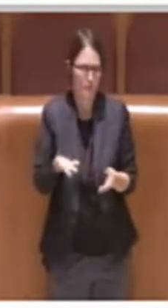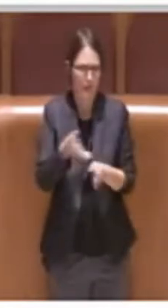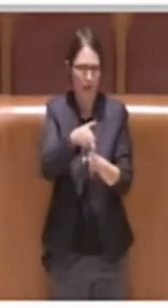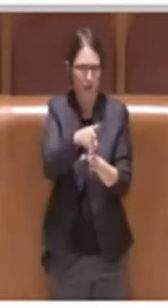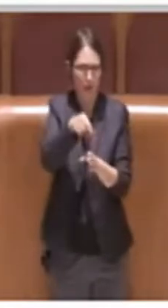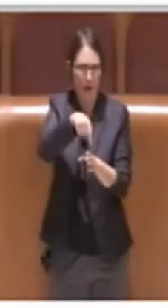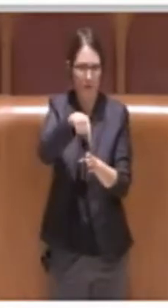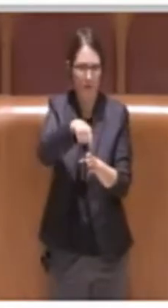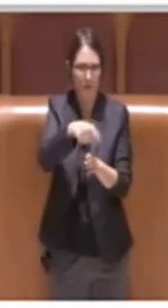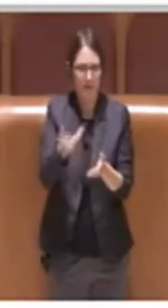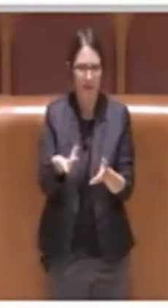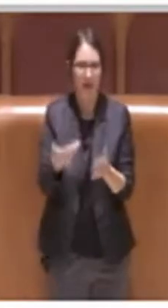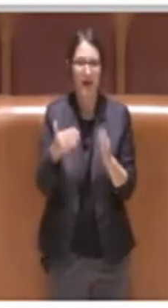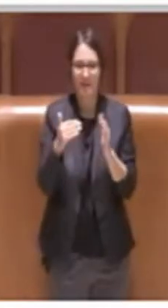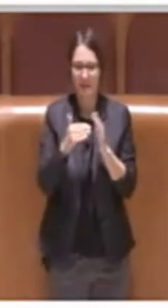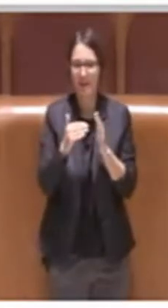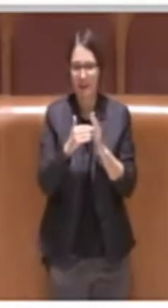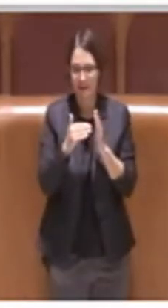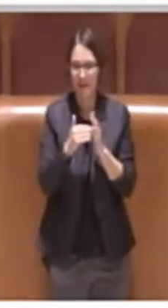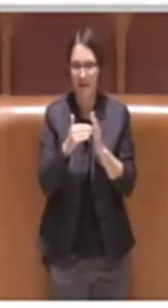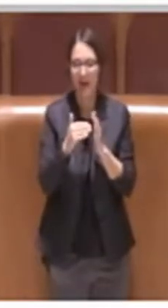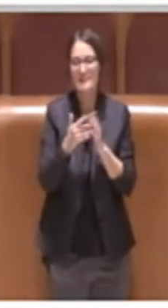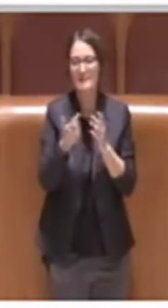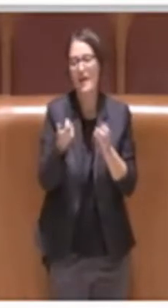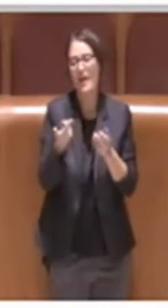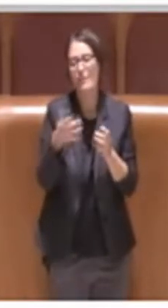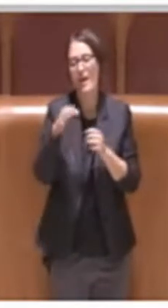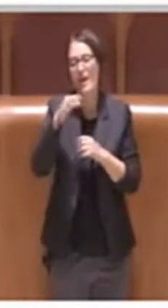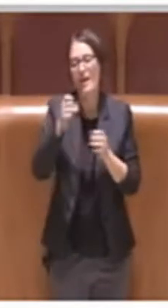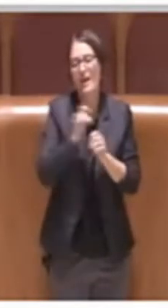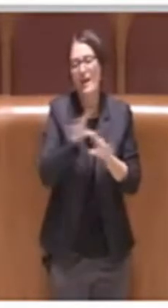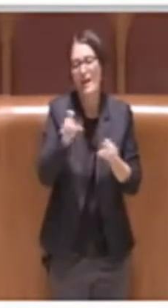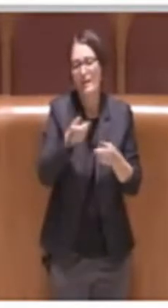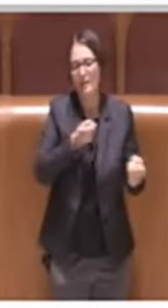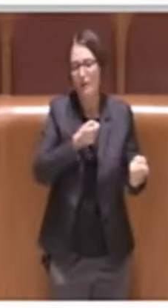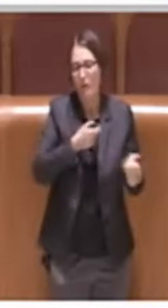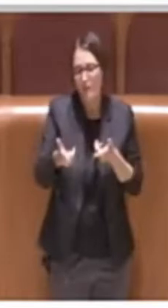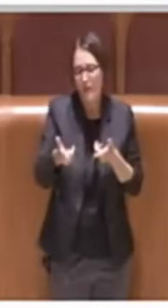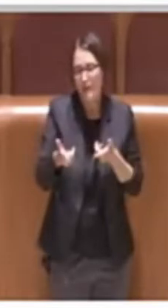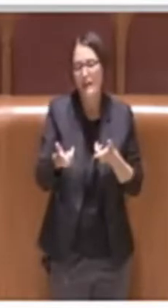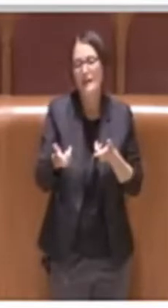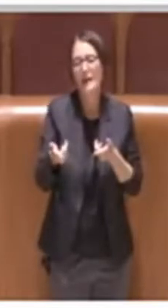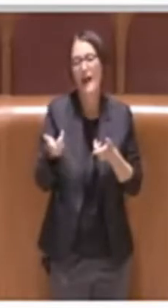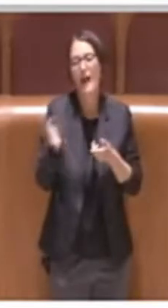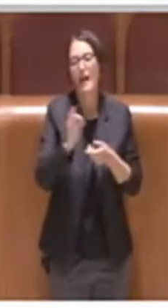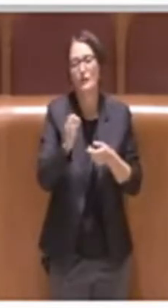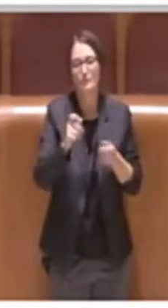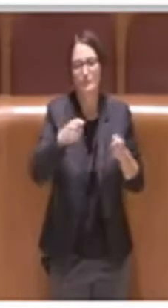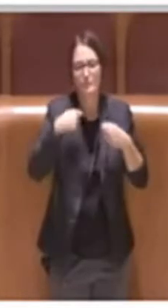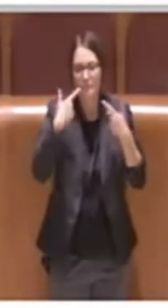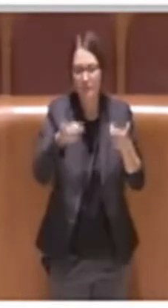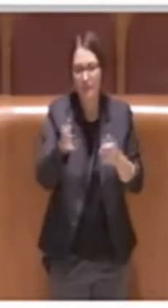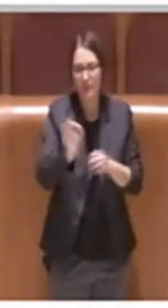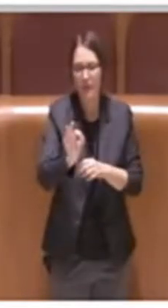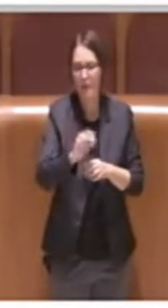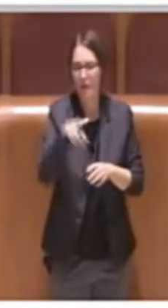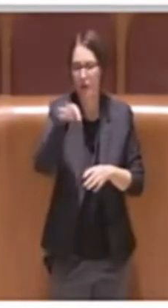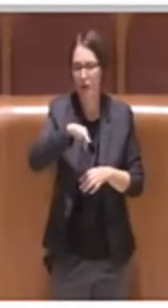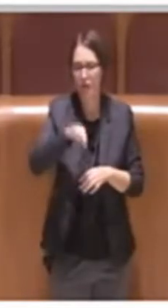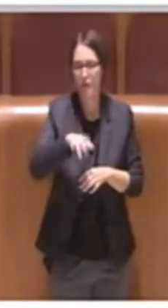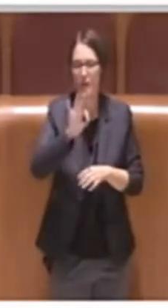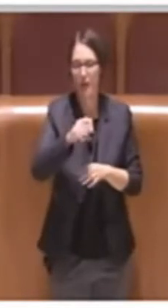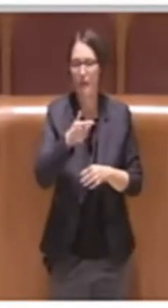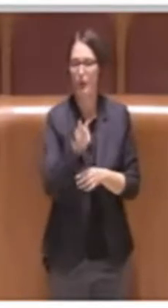libero mercato, che vengono costruite dai privati e che vengono messe in vendita o affittate proprio al prezzo di mercato.